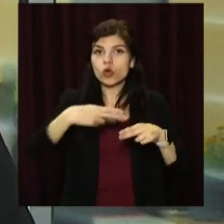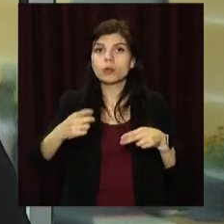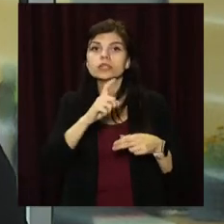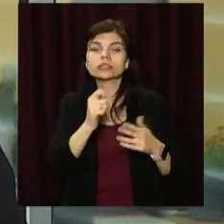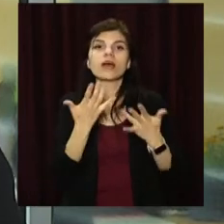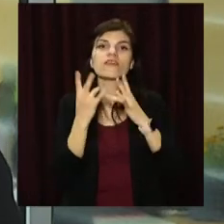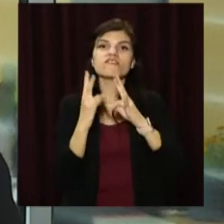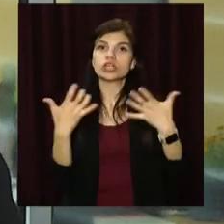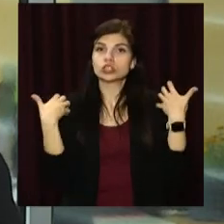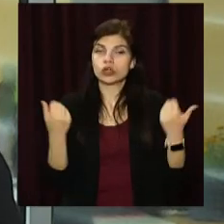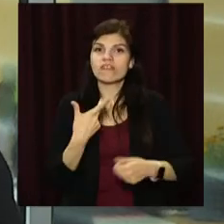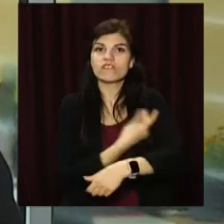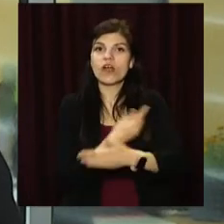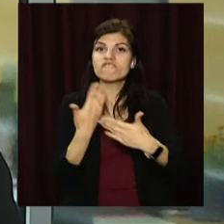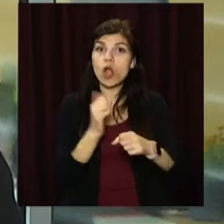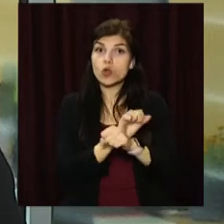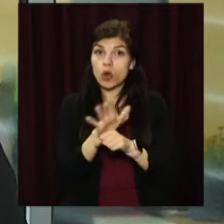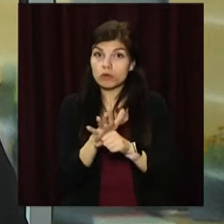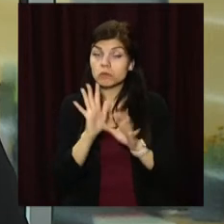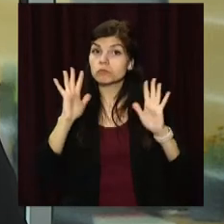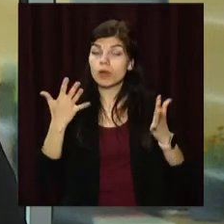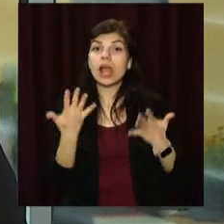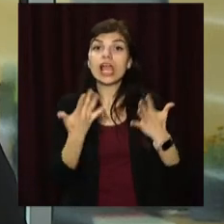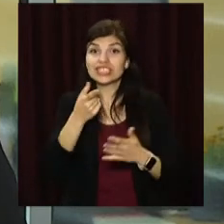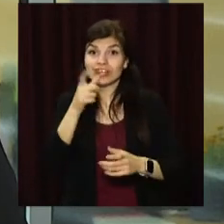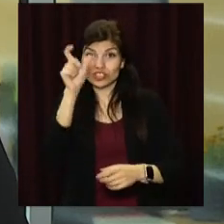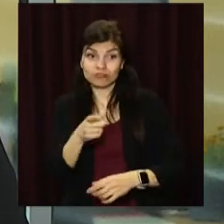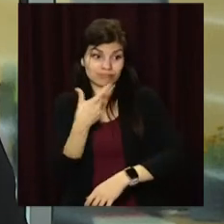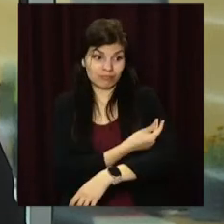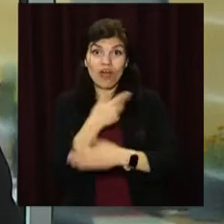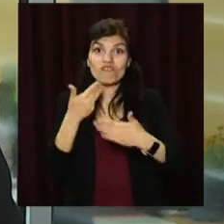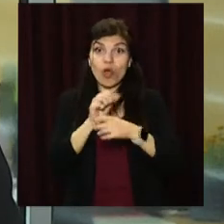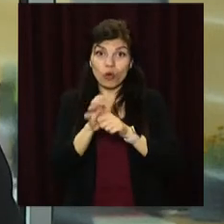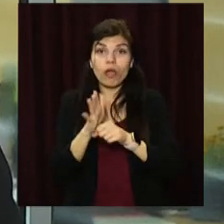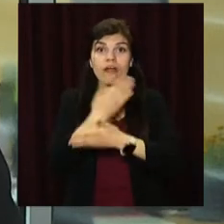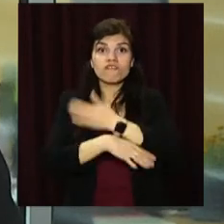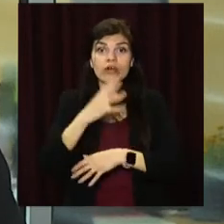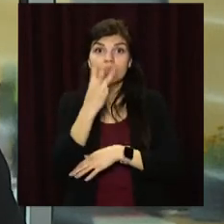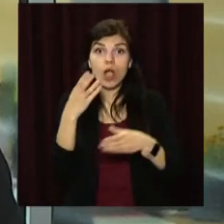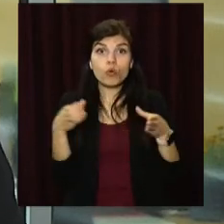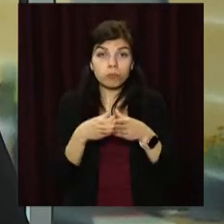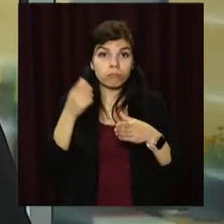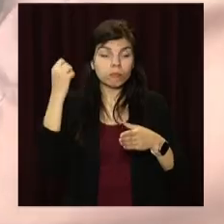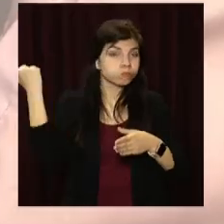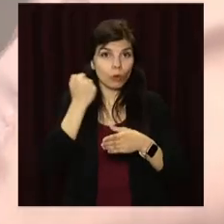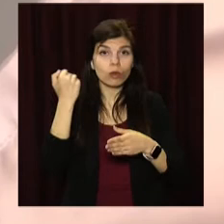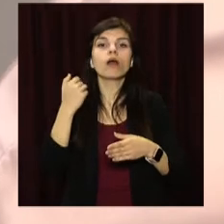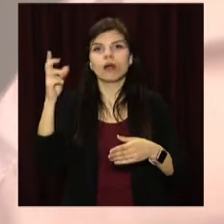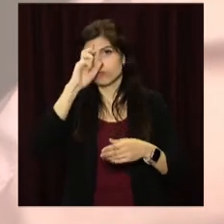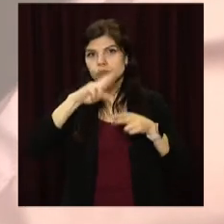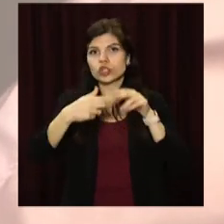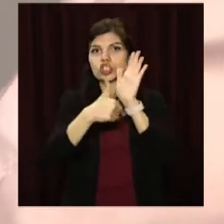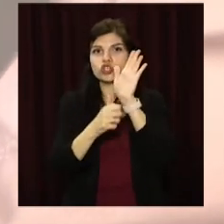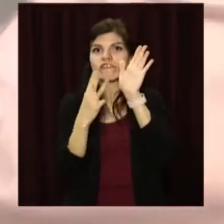нанесення шкоди здоров'ю вакциною від коронавірусу. Якщо після щеплення пацієнт стане інвалідом третьої групи, держбюджет відшкодує йому